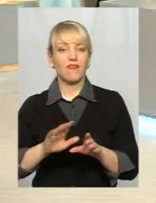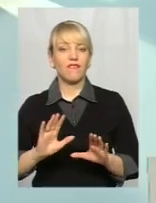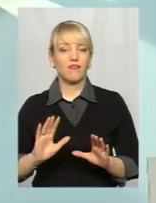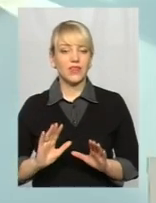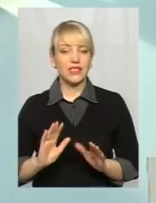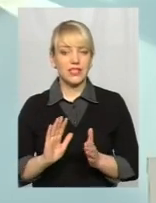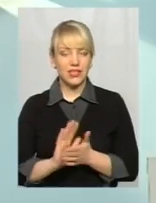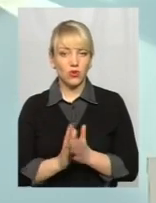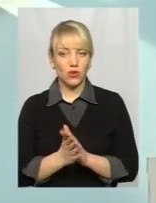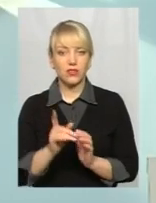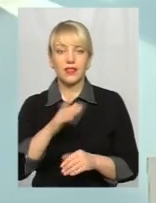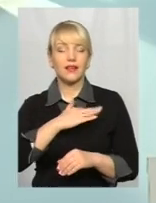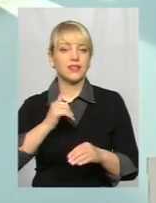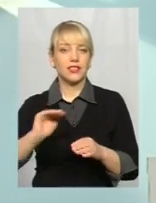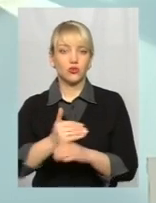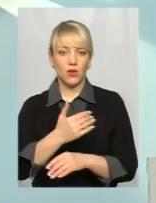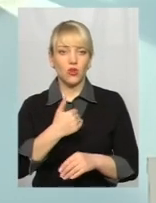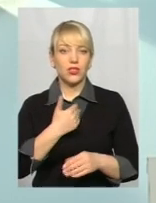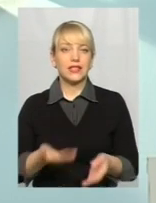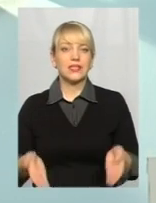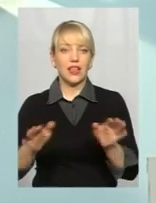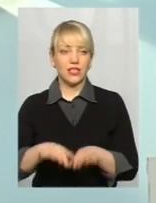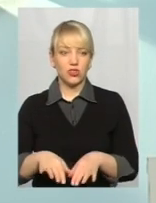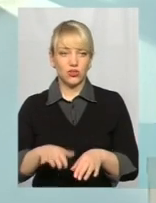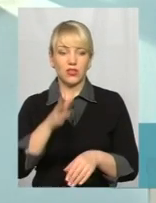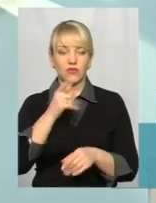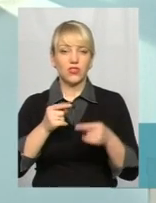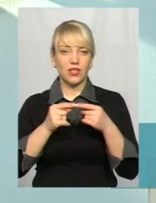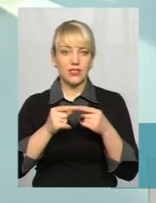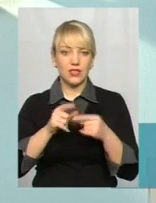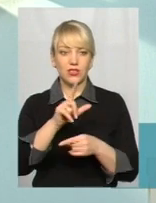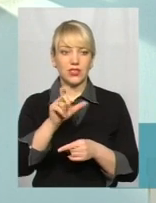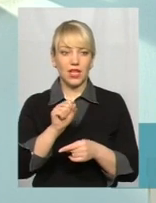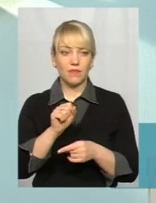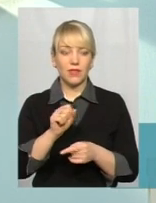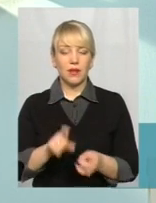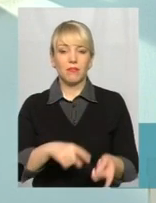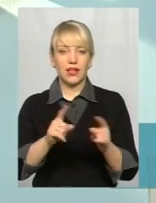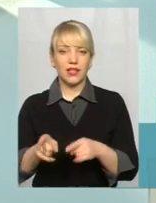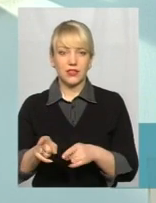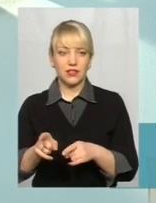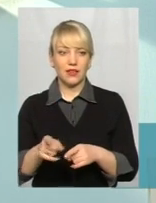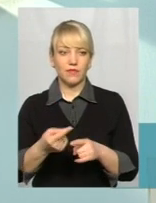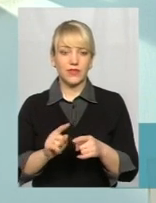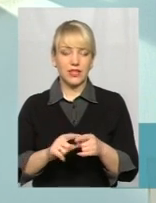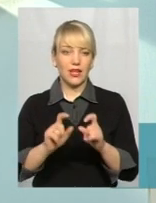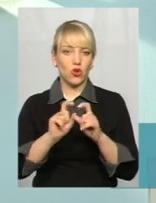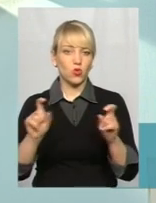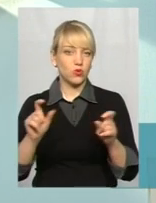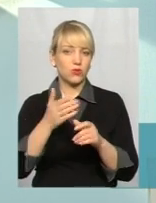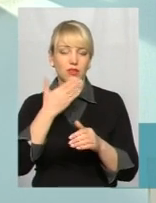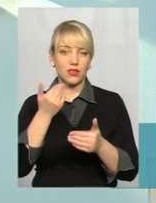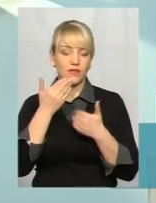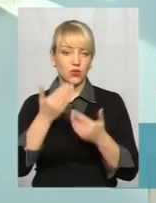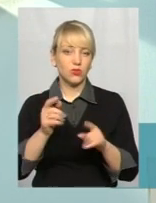хотіли демонтовувати, вони хотіли залишитися, вчасно за перенесенням цієї конструкції не звернулися,